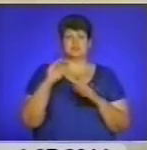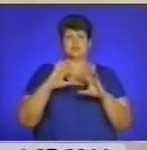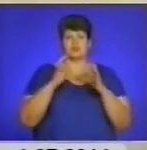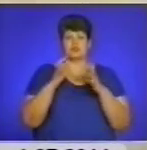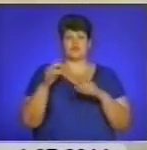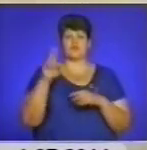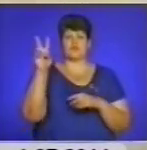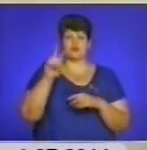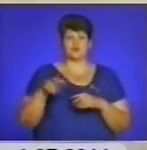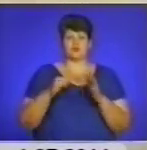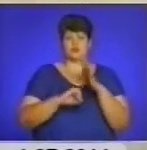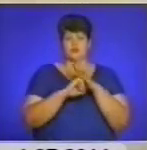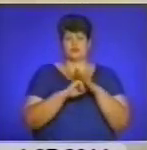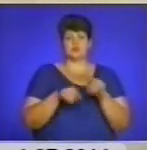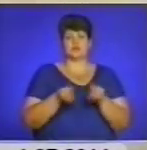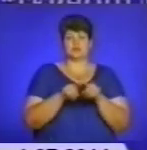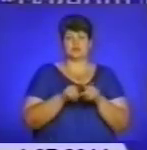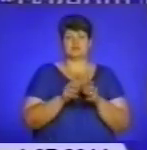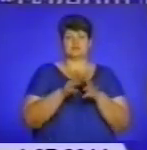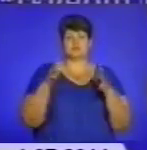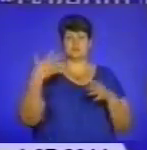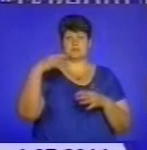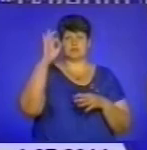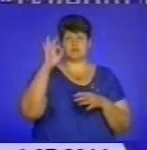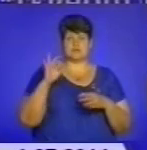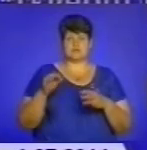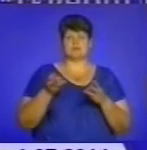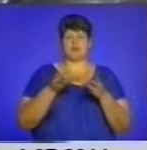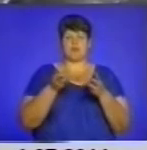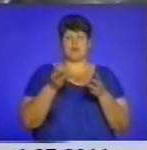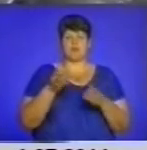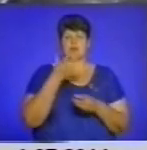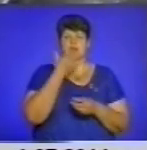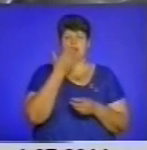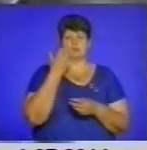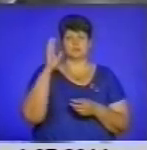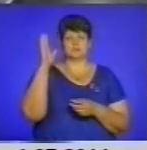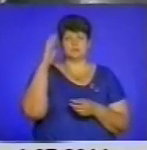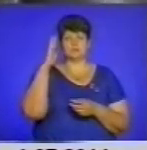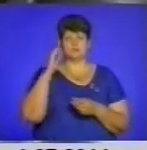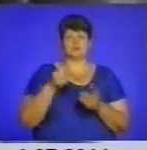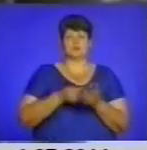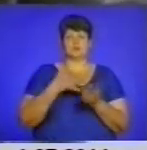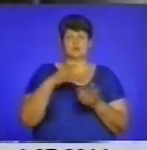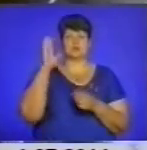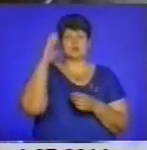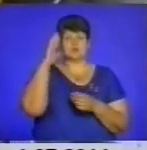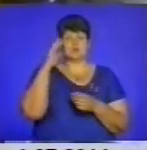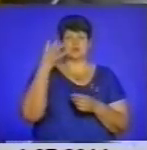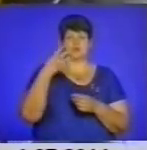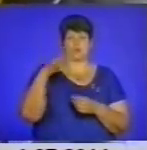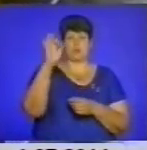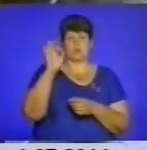% зросла ціна на централізоване опалення та гаряче водопостачання. Подорожчала і питна вода. У Тернополі майже на